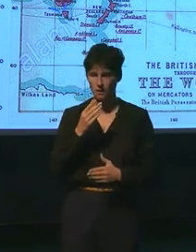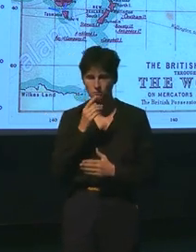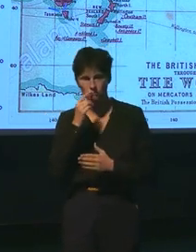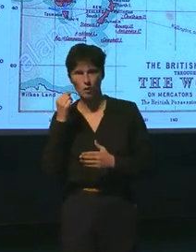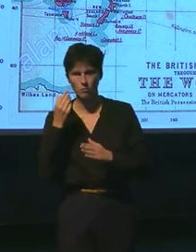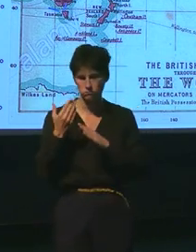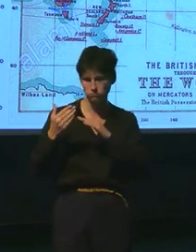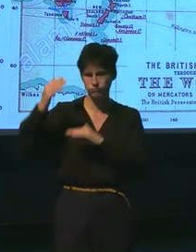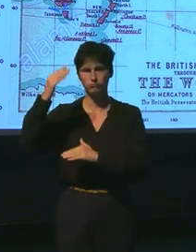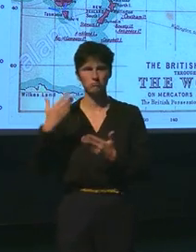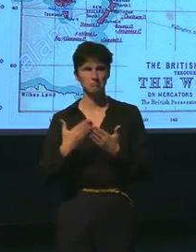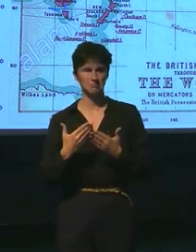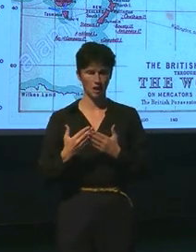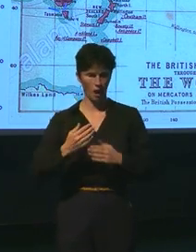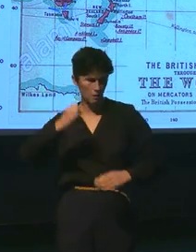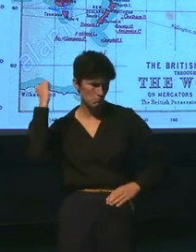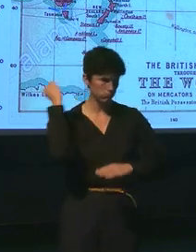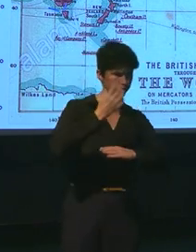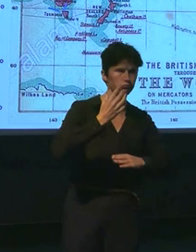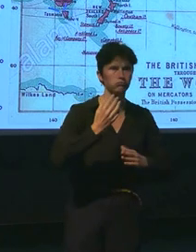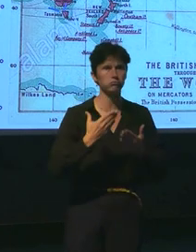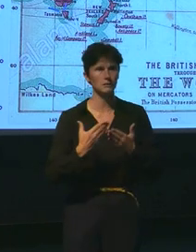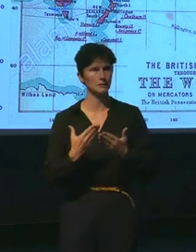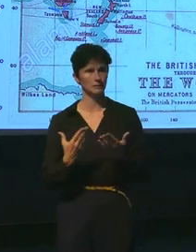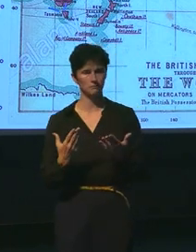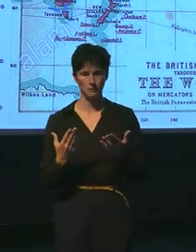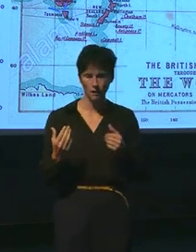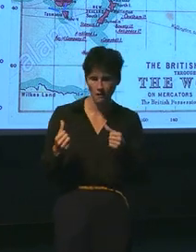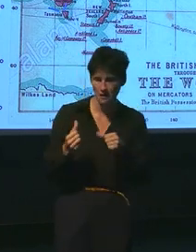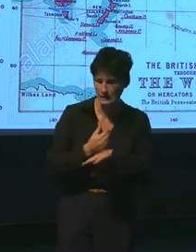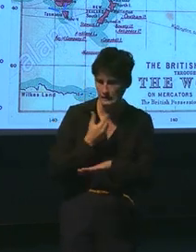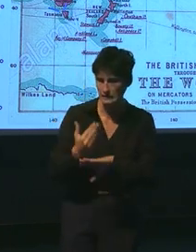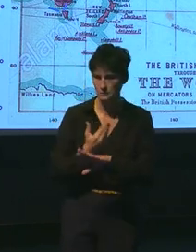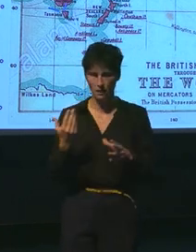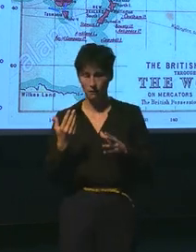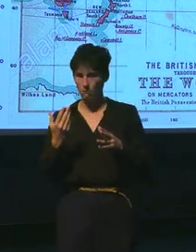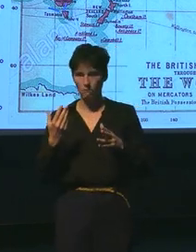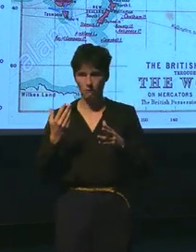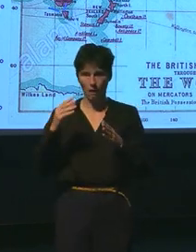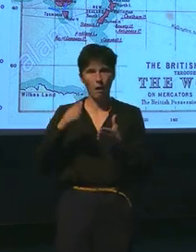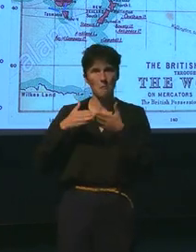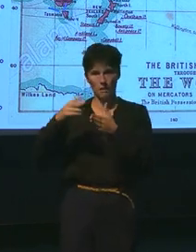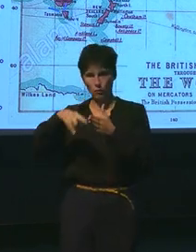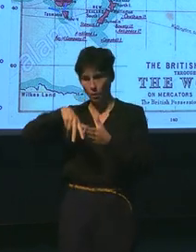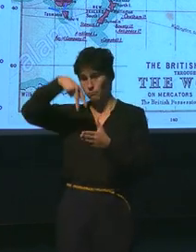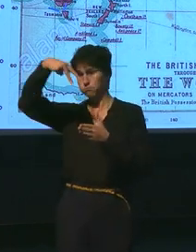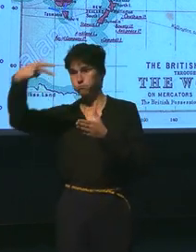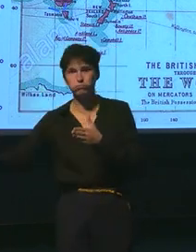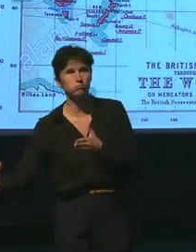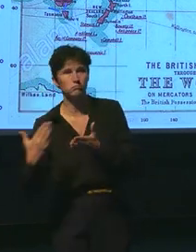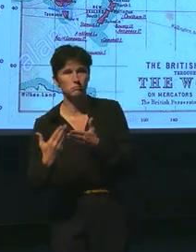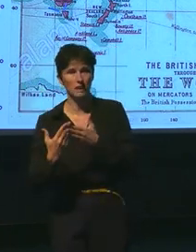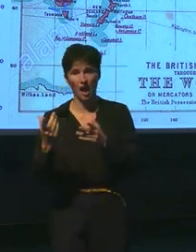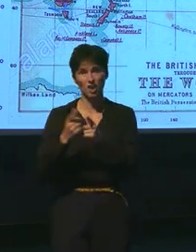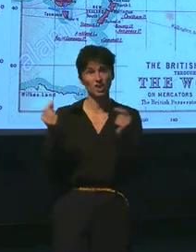Canadien, un harfoudeur. Eh bien, ils vont être par accident précipités à l'eau au large du Japon, regardez plein au point de départ,